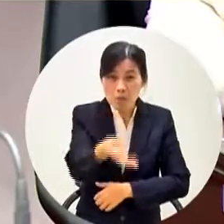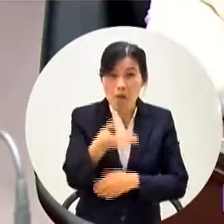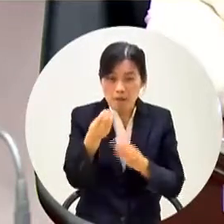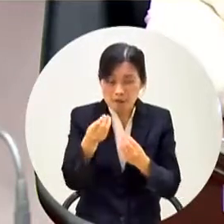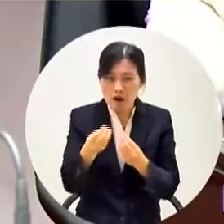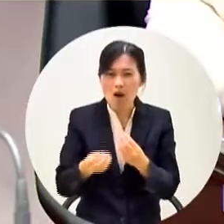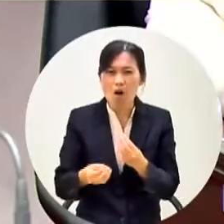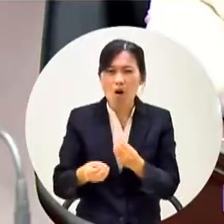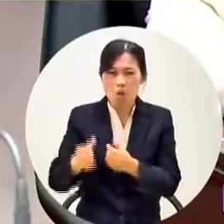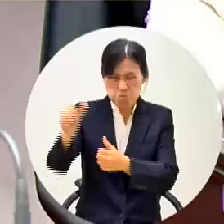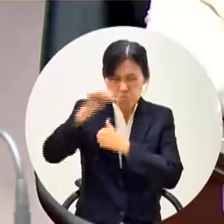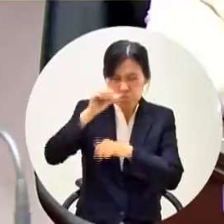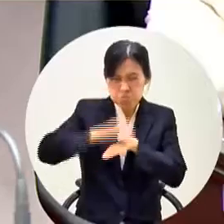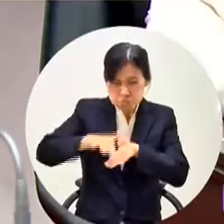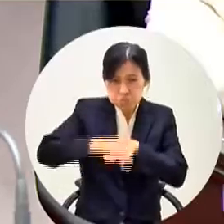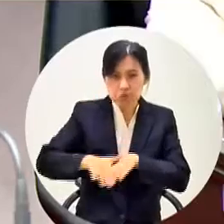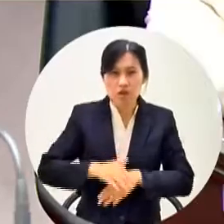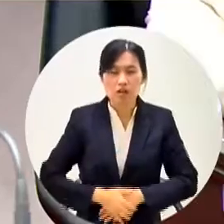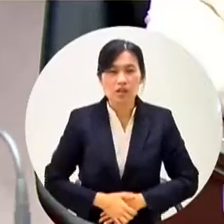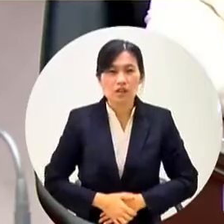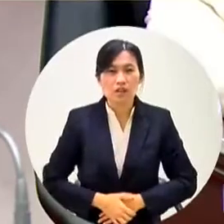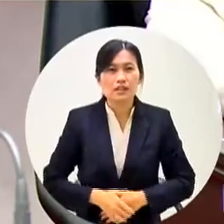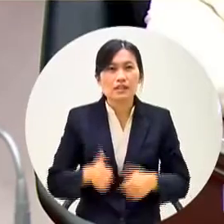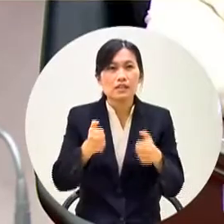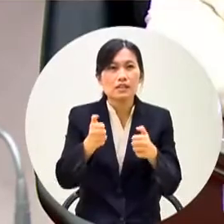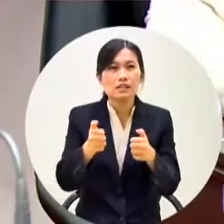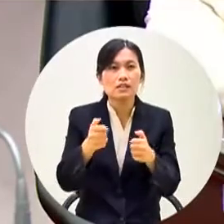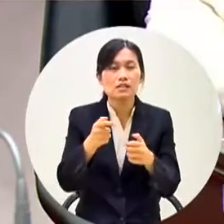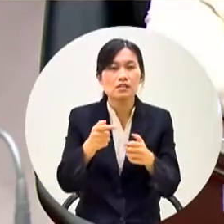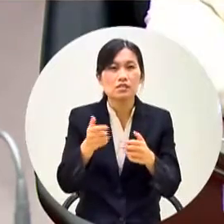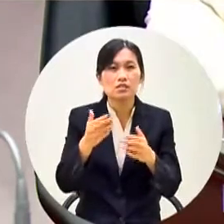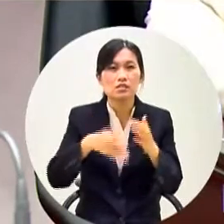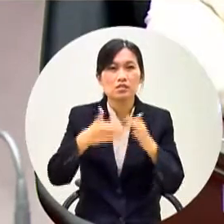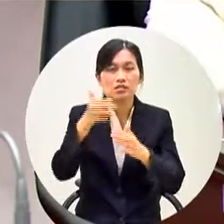那個三十四所的校長謝謝你們你們可以離席了